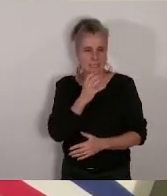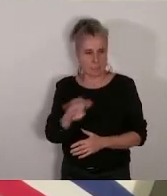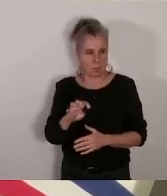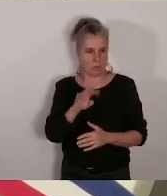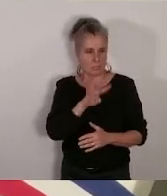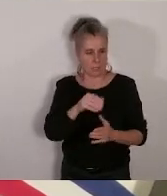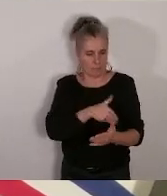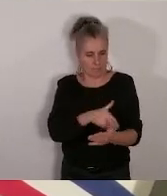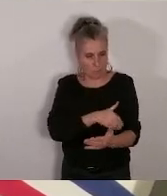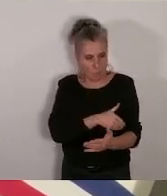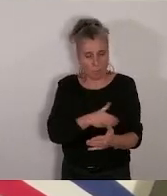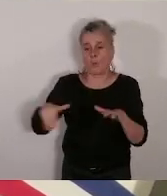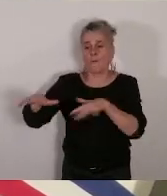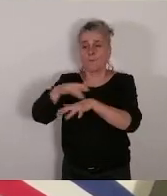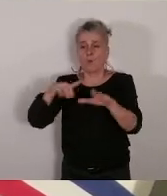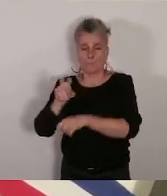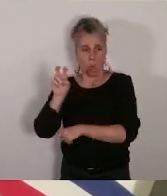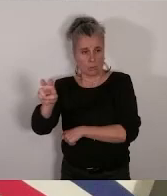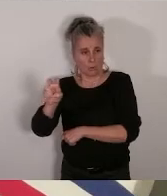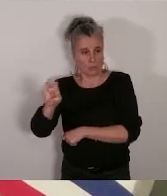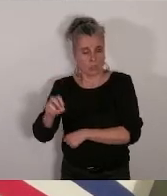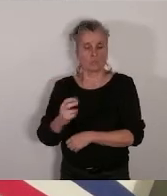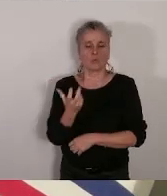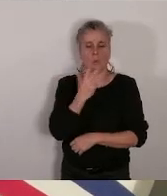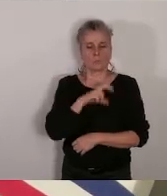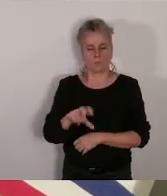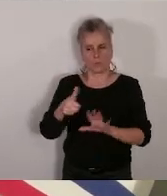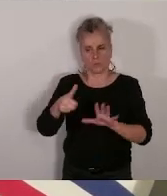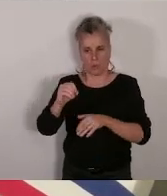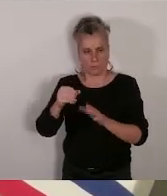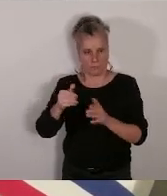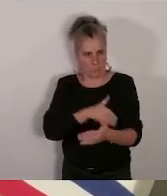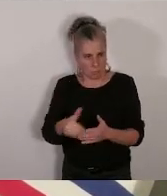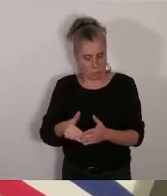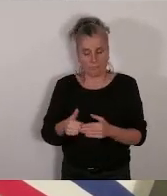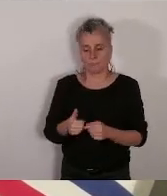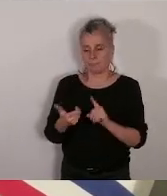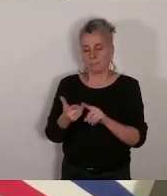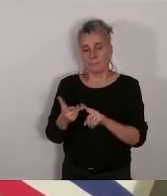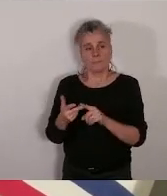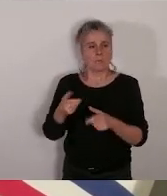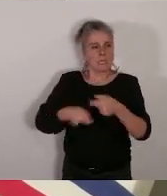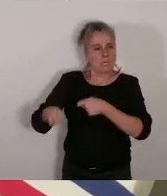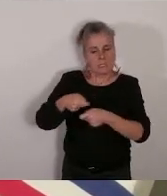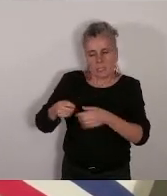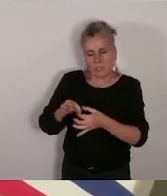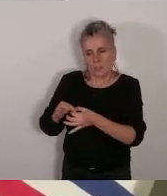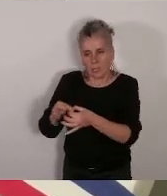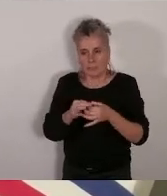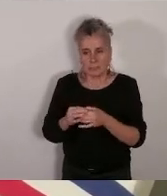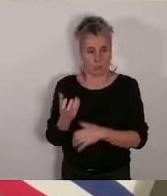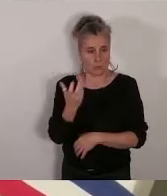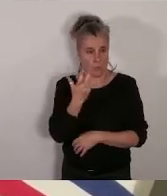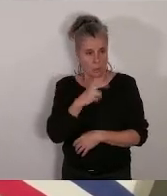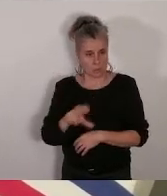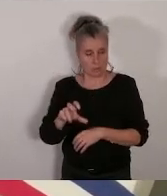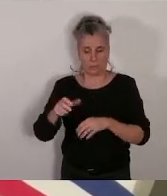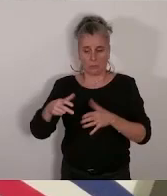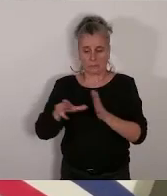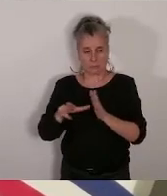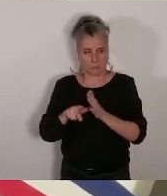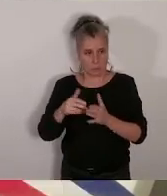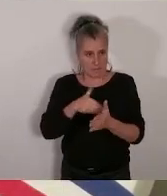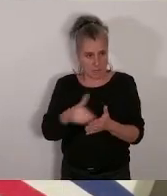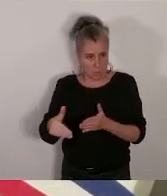écologique, 360 millions. La solidarité, la santé, l'inclusion, 318 millions avec 91